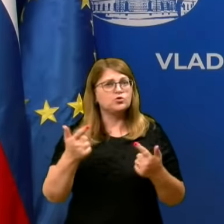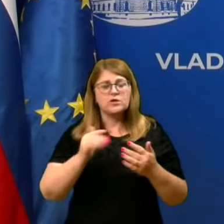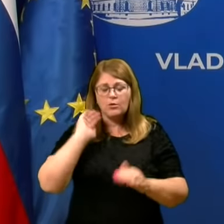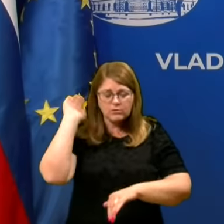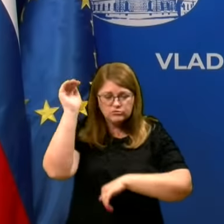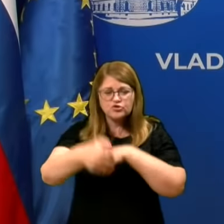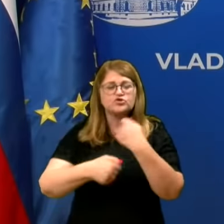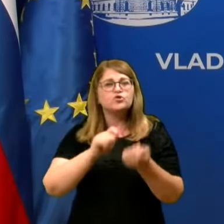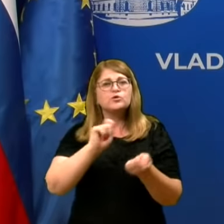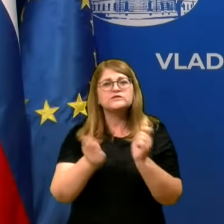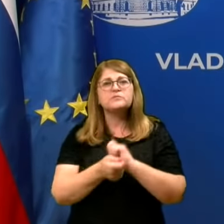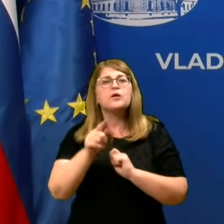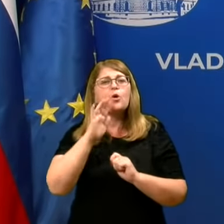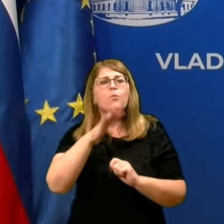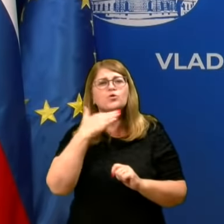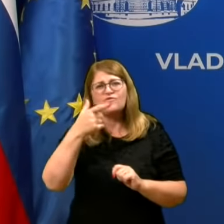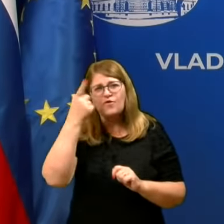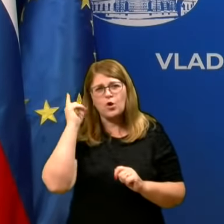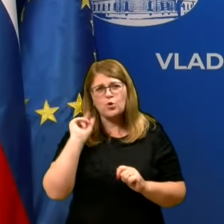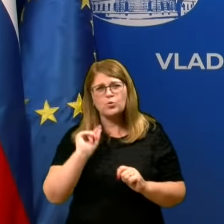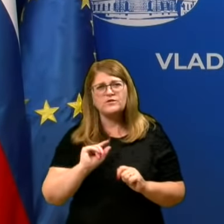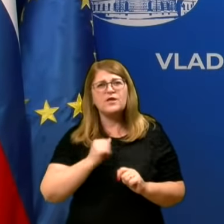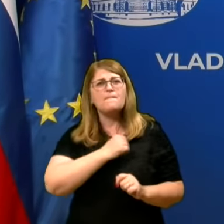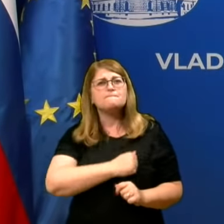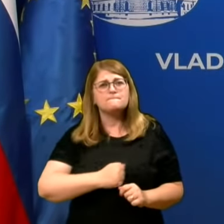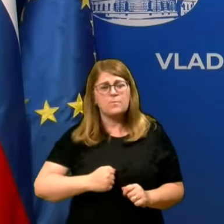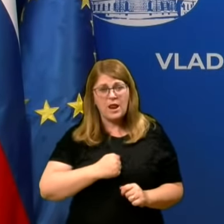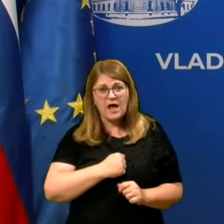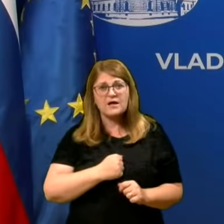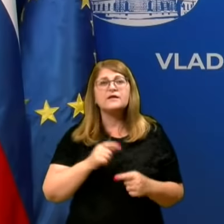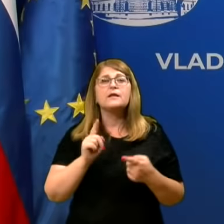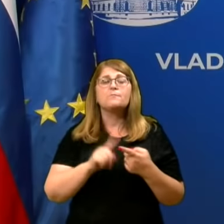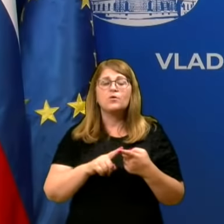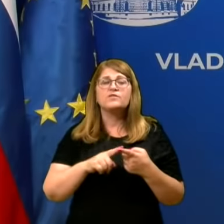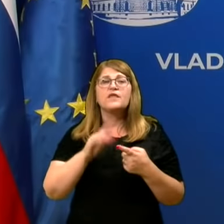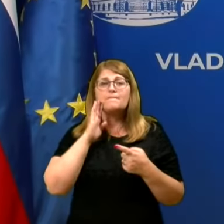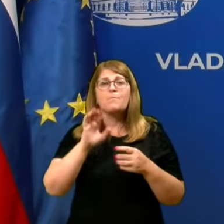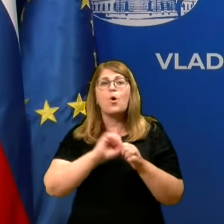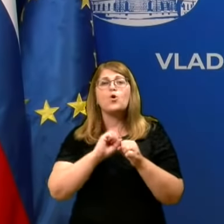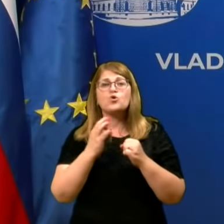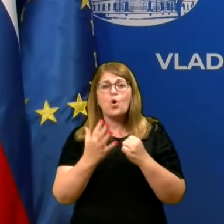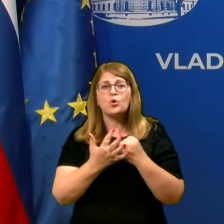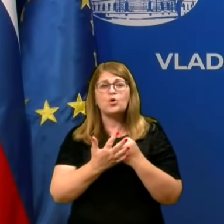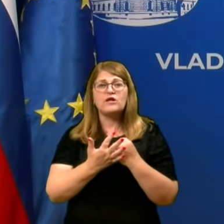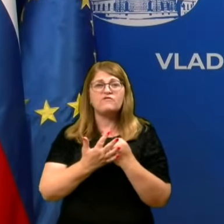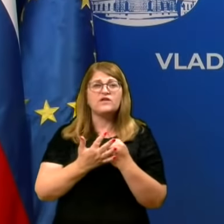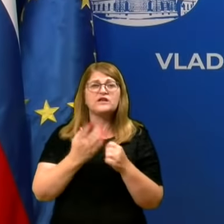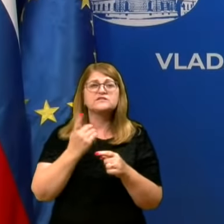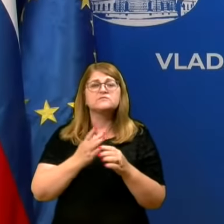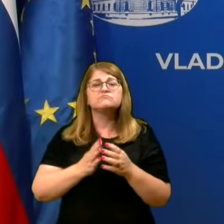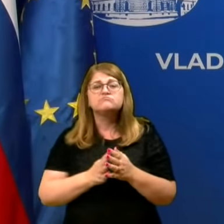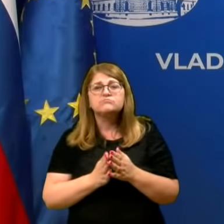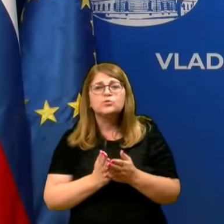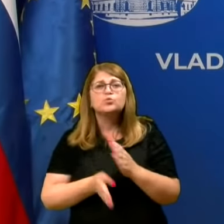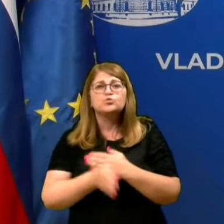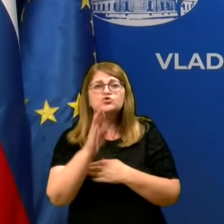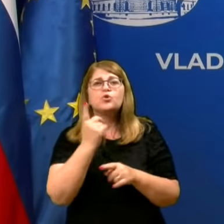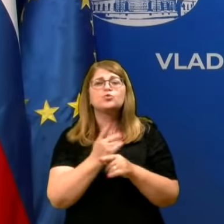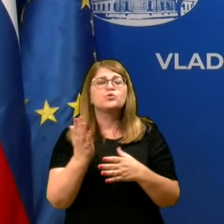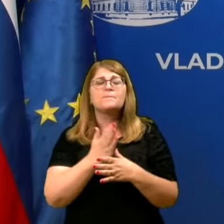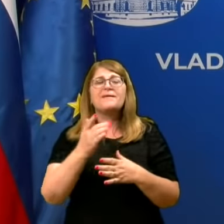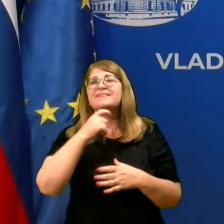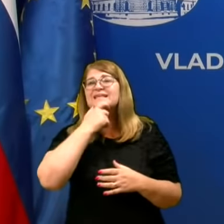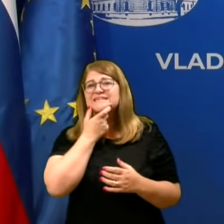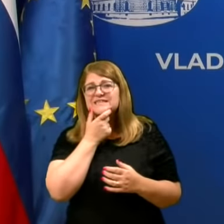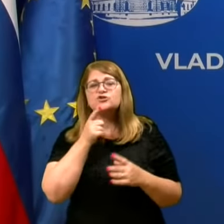spremeni, ko bo dovolj teh ljudi v populaciji bolanih, potem bo pač koronavirus zašel tudi med starejšimi, tiste, ki so zdrajo za